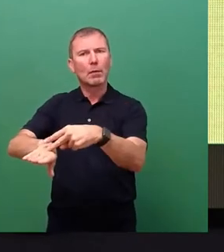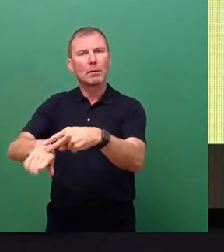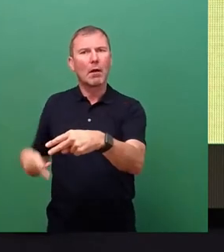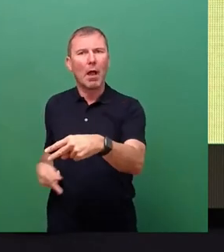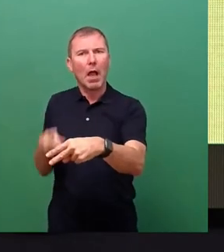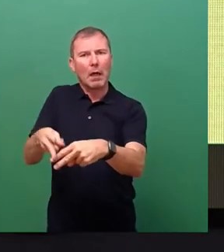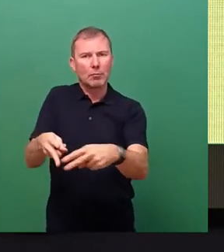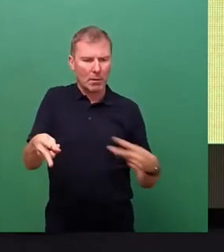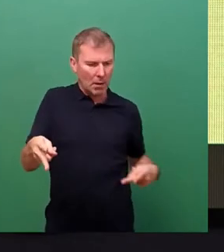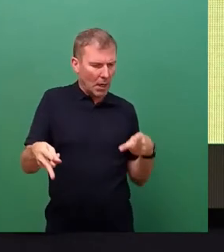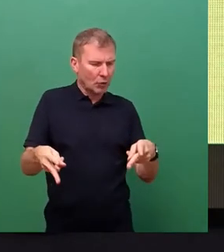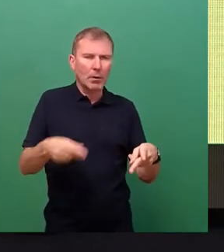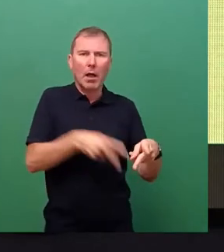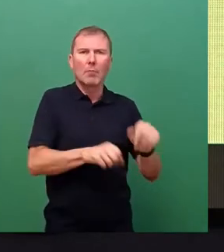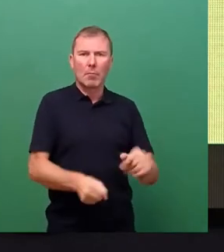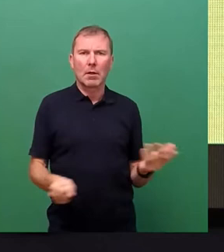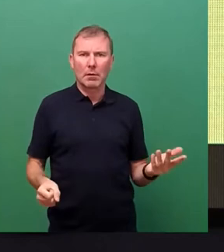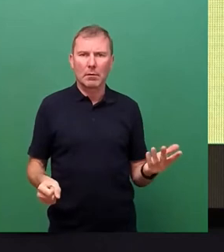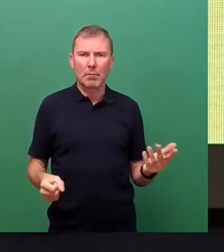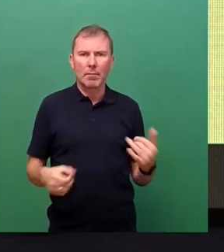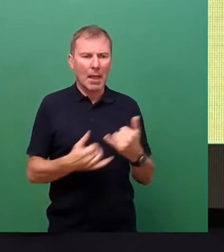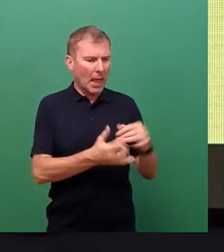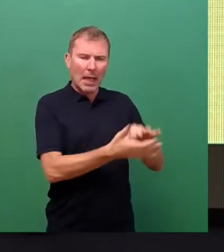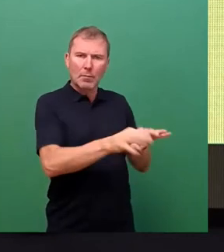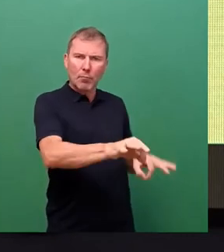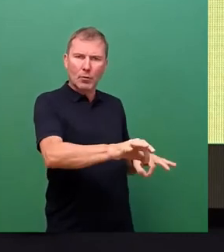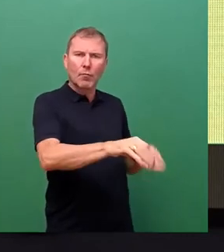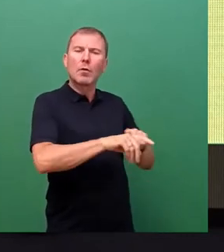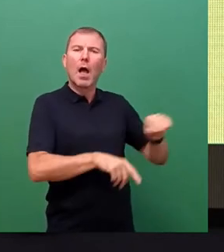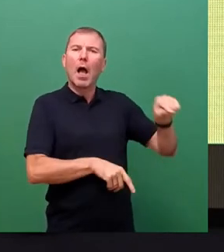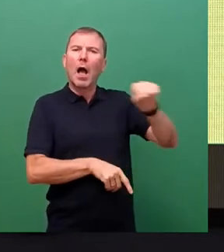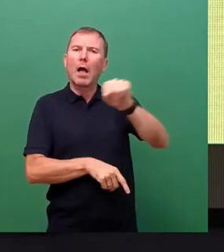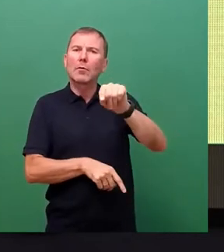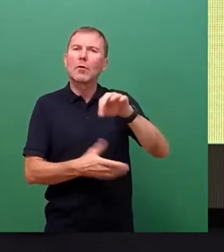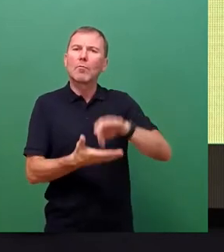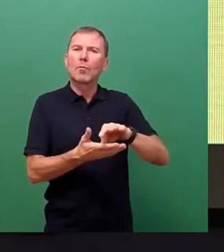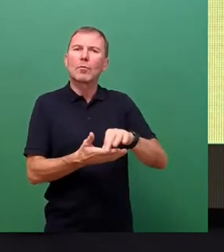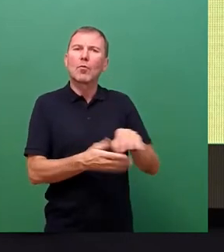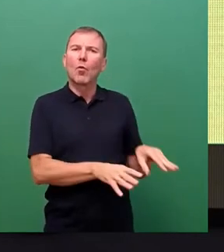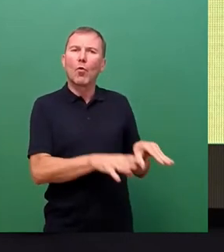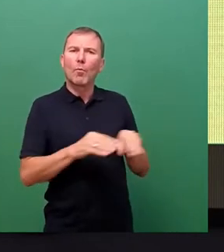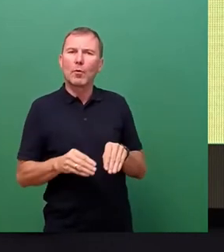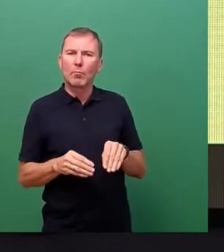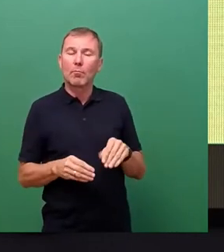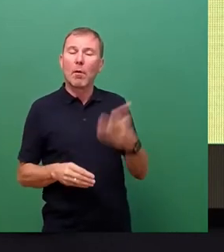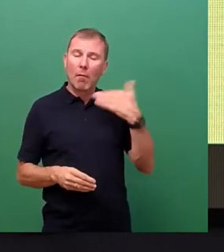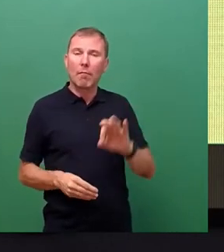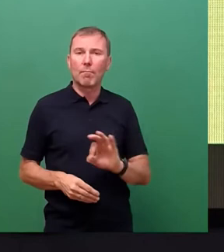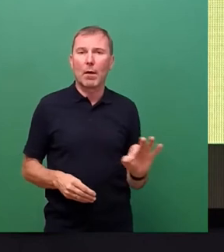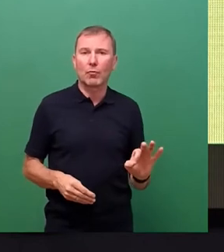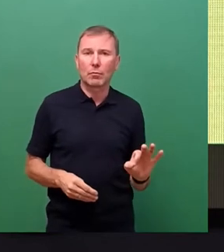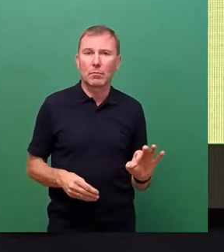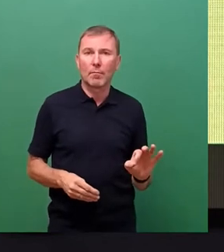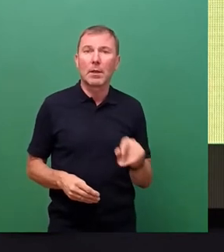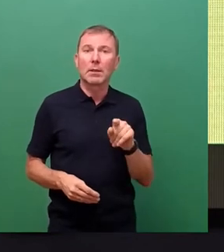dann wird dieser Strang an den Endpunkten von anderen Punkten mit versorgt. Und das sollte eigentlich